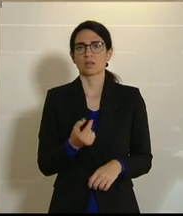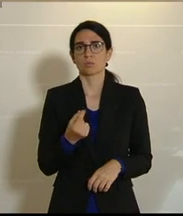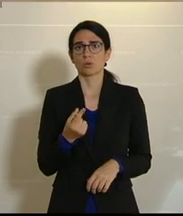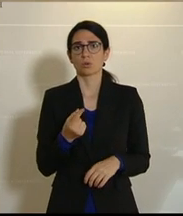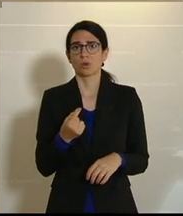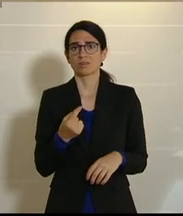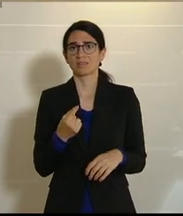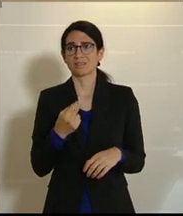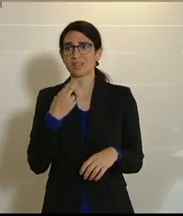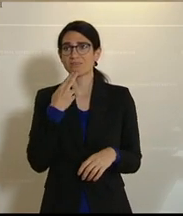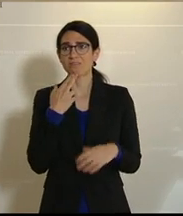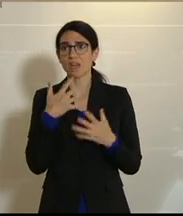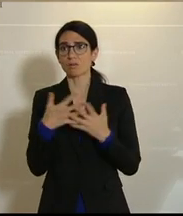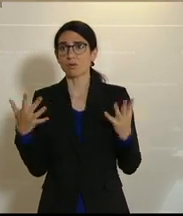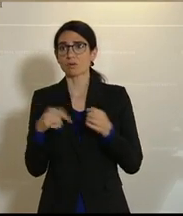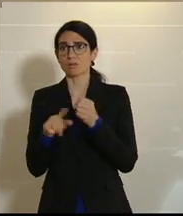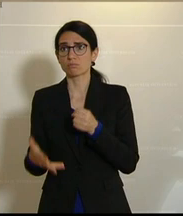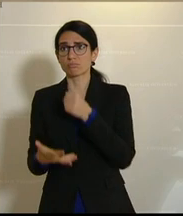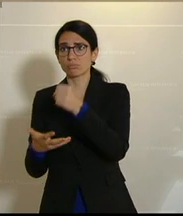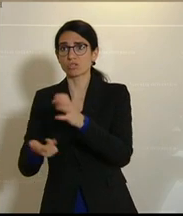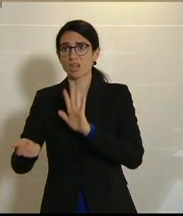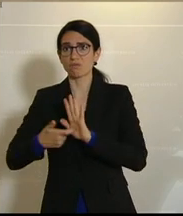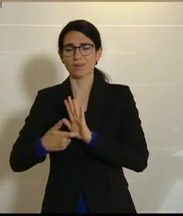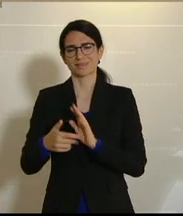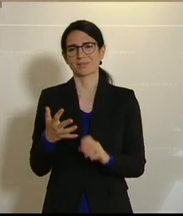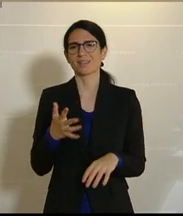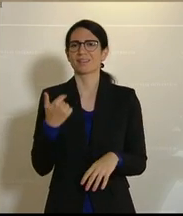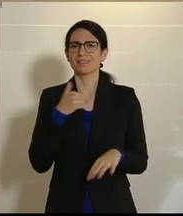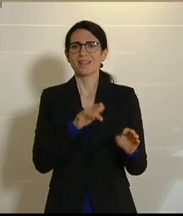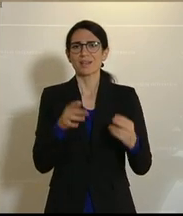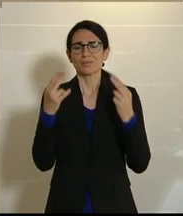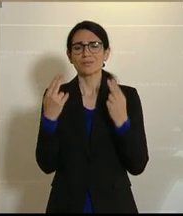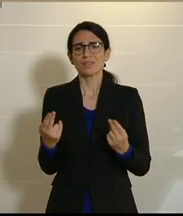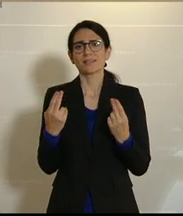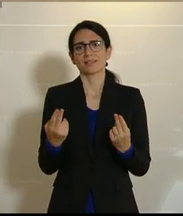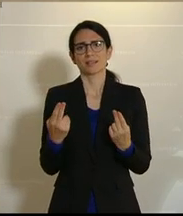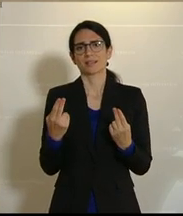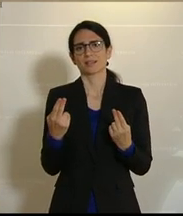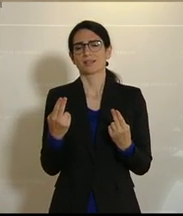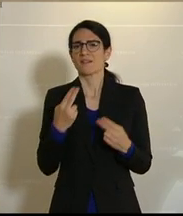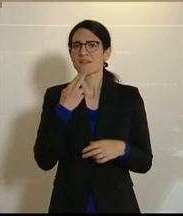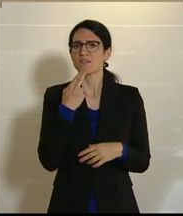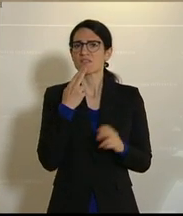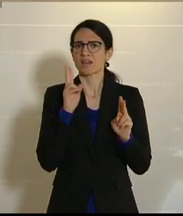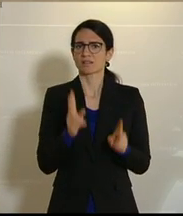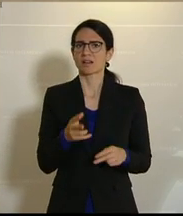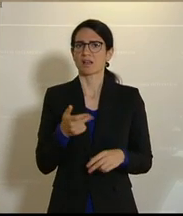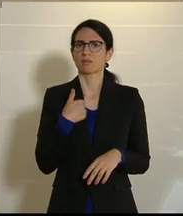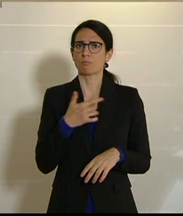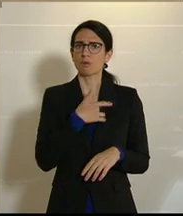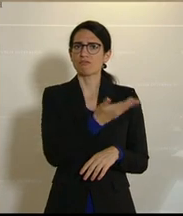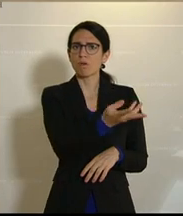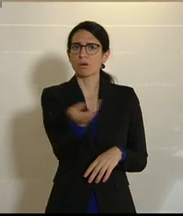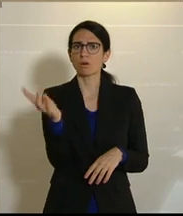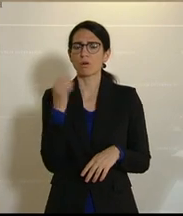einzelnen Maßnahmen für das Budget gefordert. Sondern eigentlich beweist sich, wer kann die Bevölkerung am besten